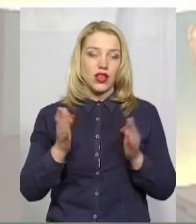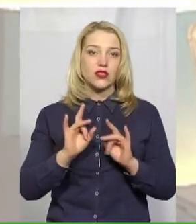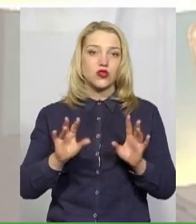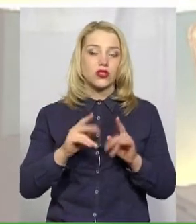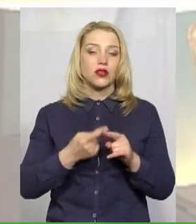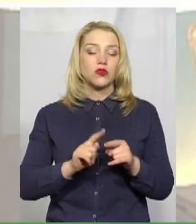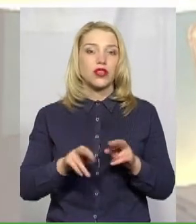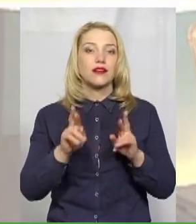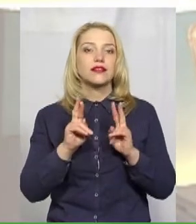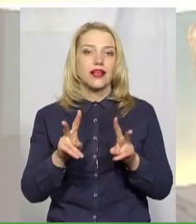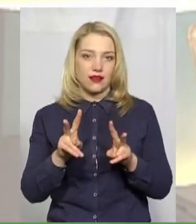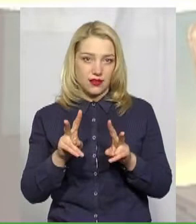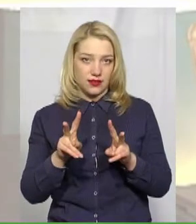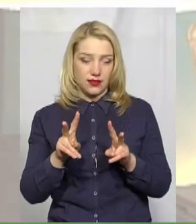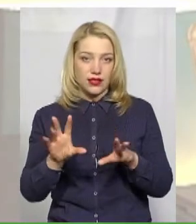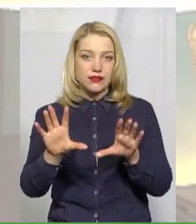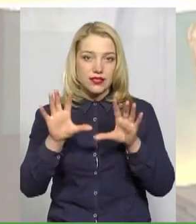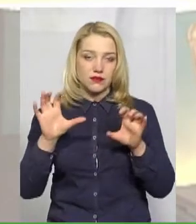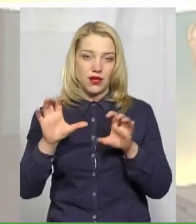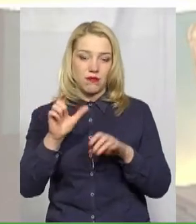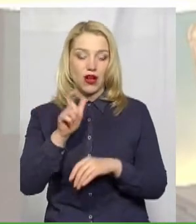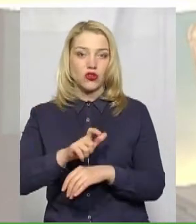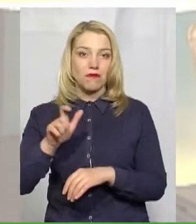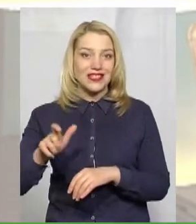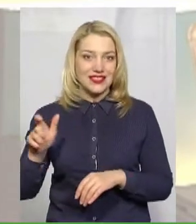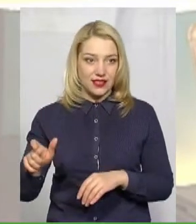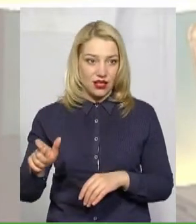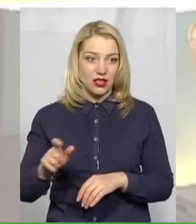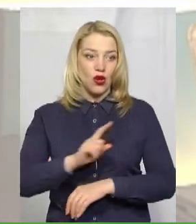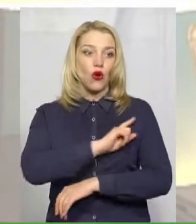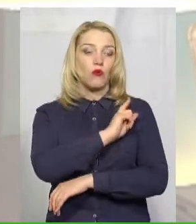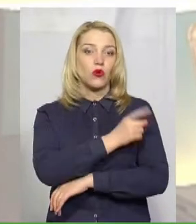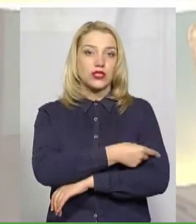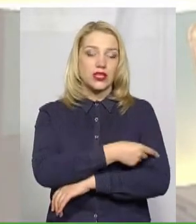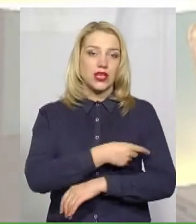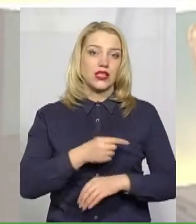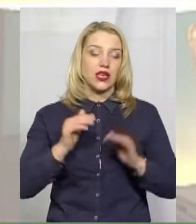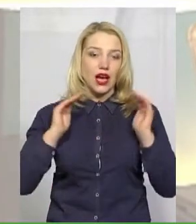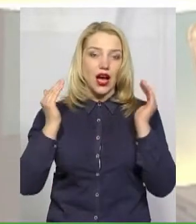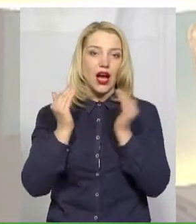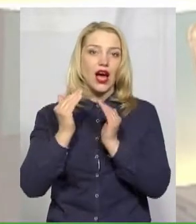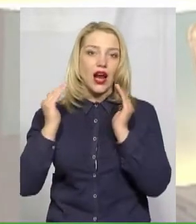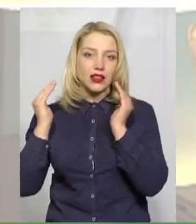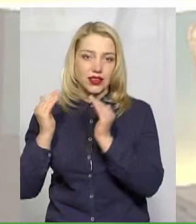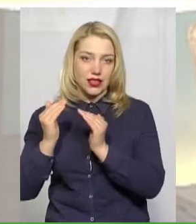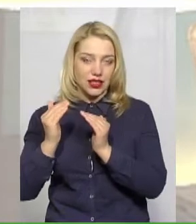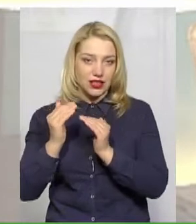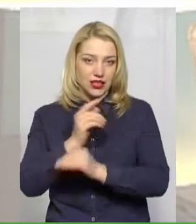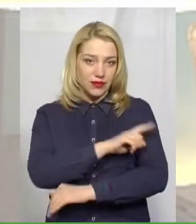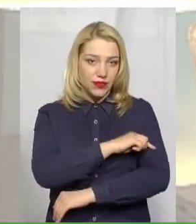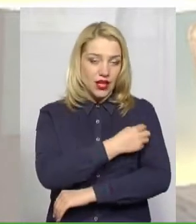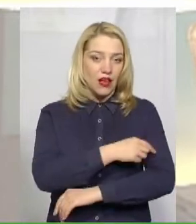як сприймають містяни посилені карантинні вимоги. І що про це